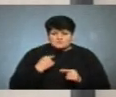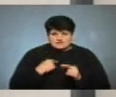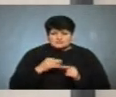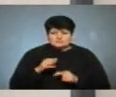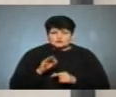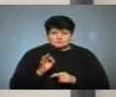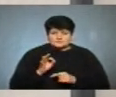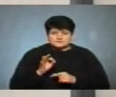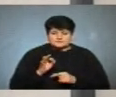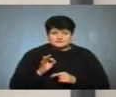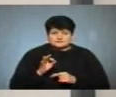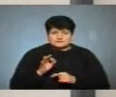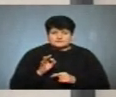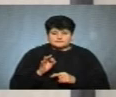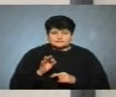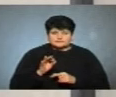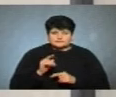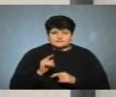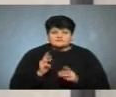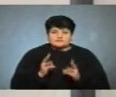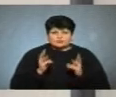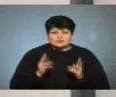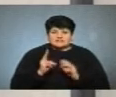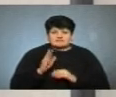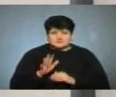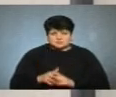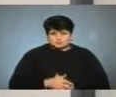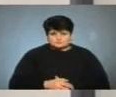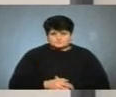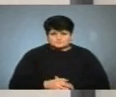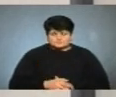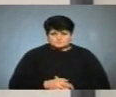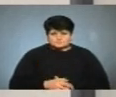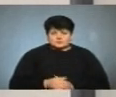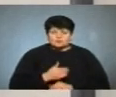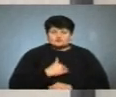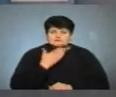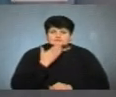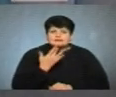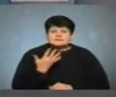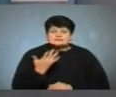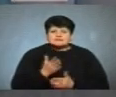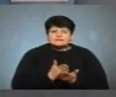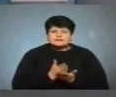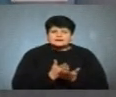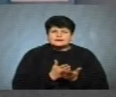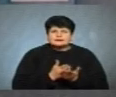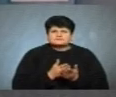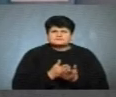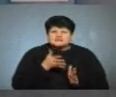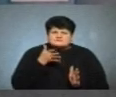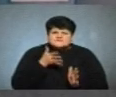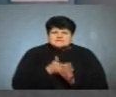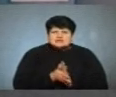застанете вигорілу квартиру, не дай Бог. Також хочу запитати, наскільки є ресурсно затратним